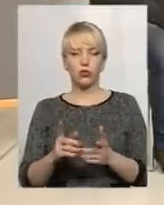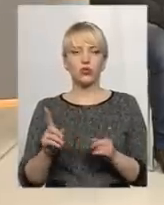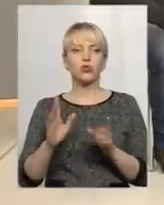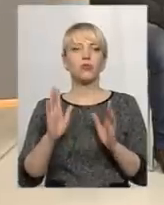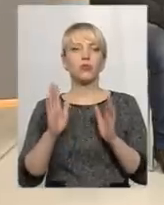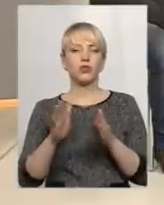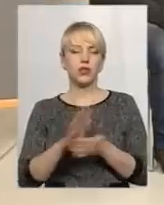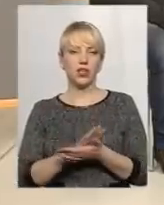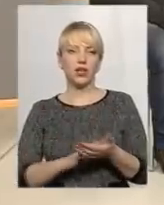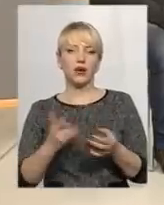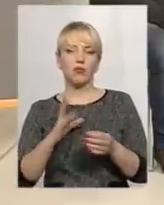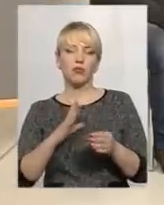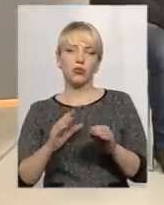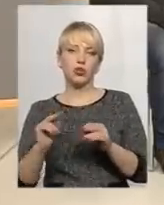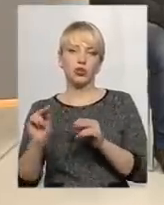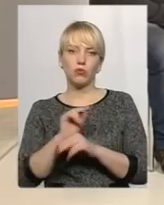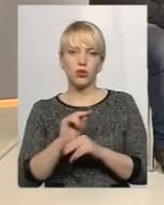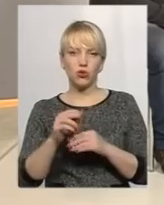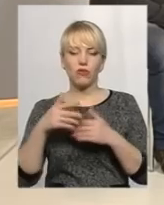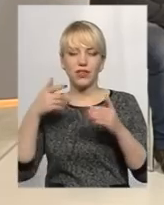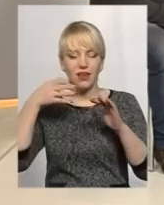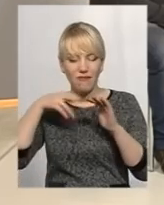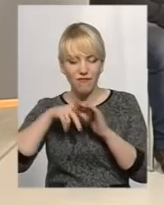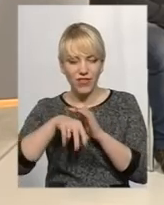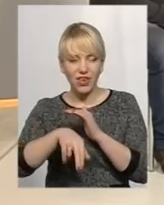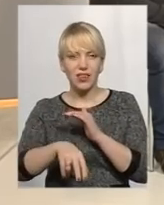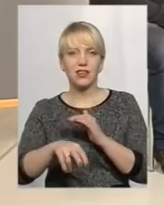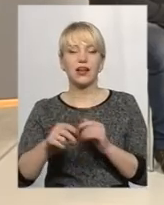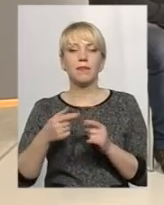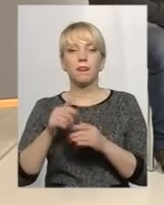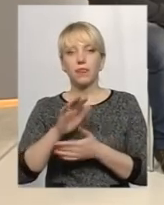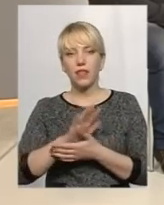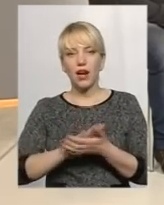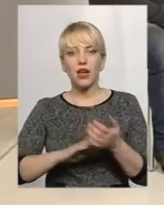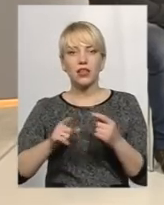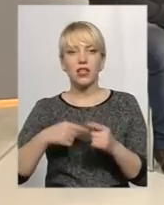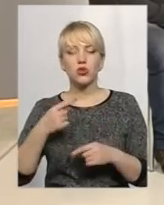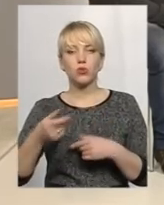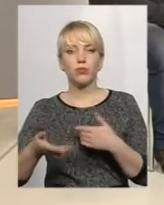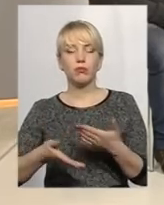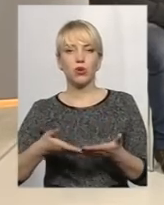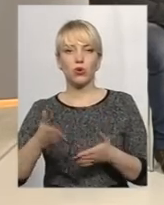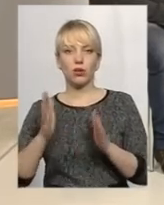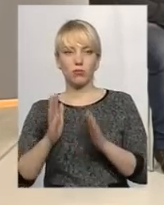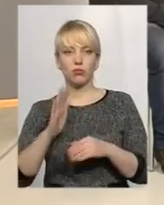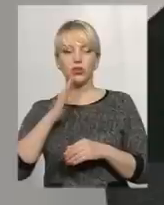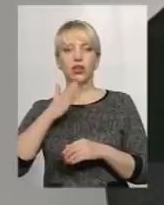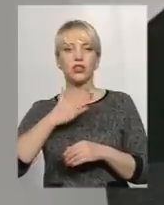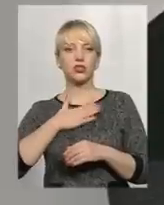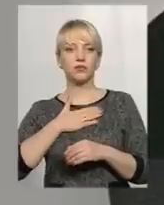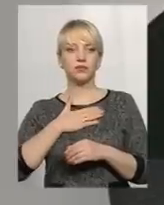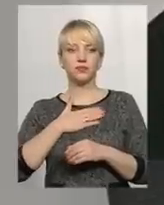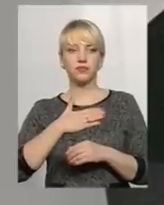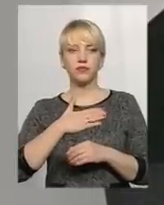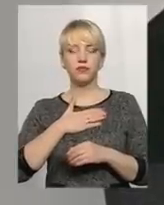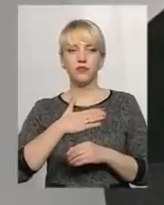Тобто, мав би бути демонтований той вхід Так, далі наступними кроками буде, нашими наступними кроками